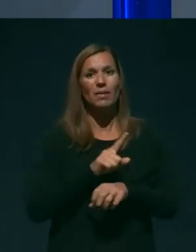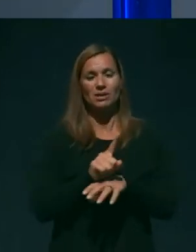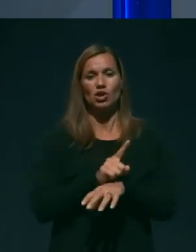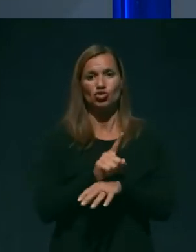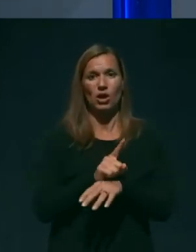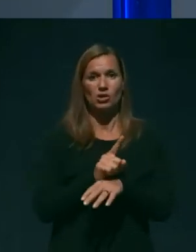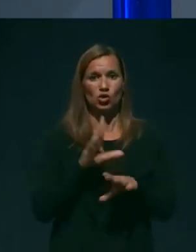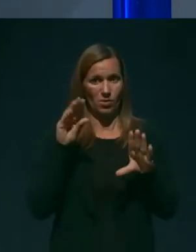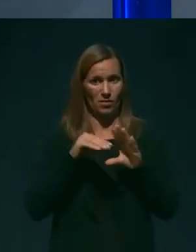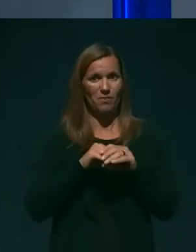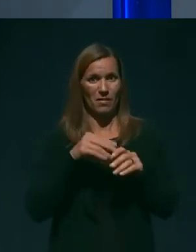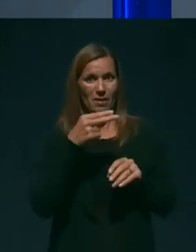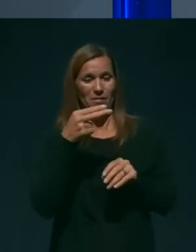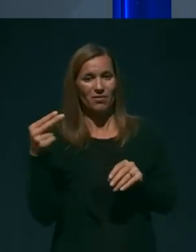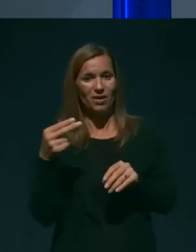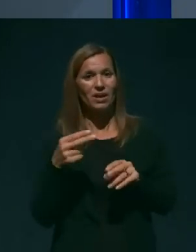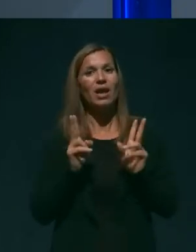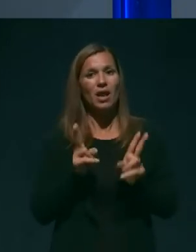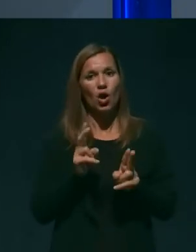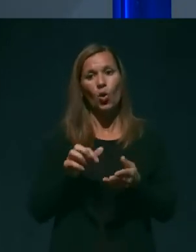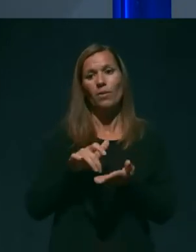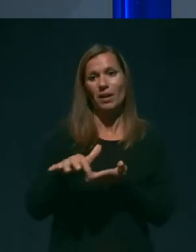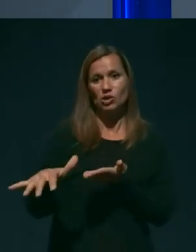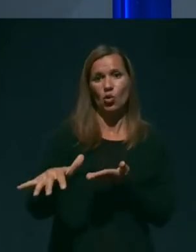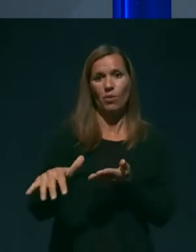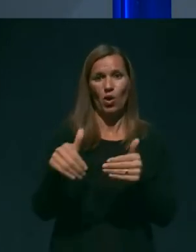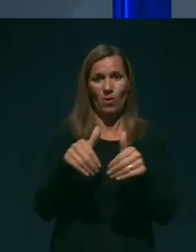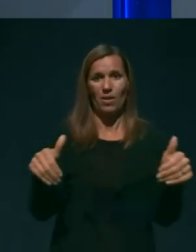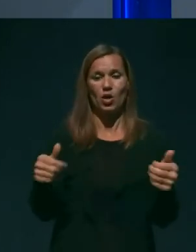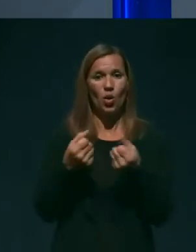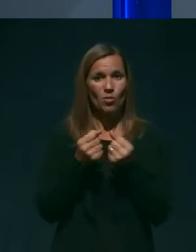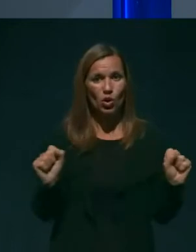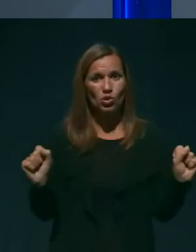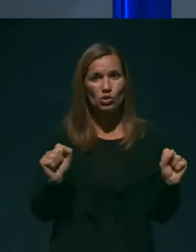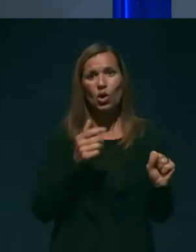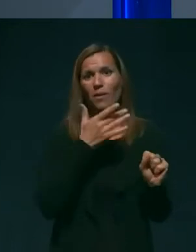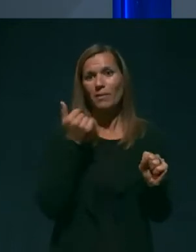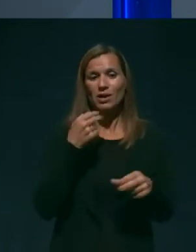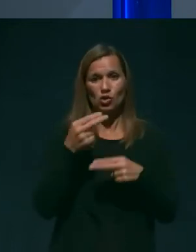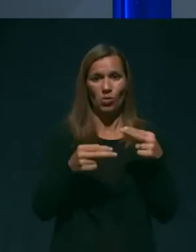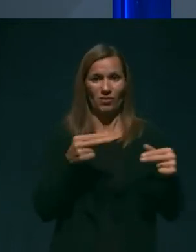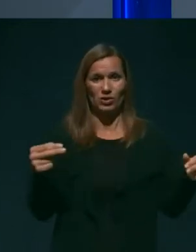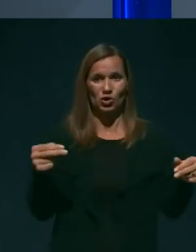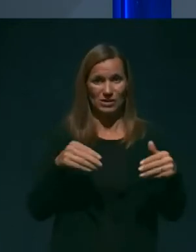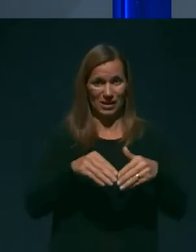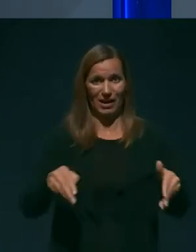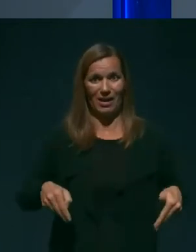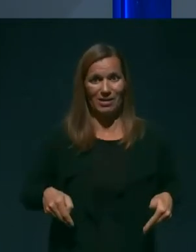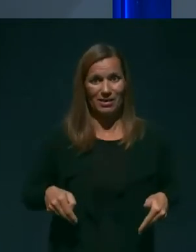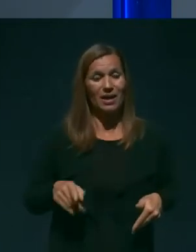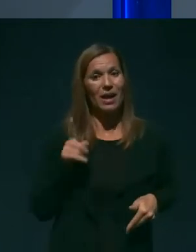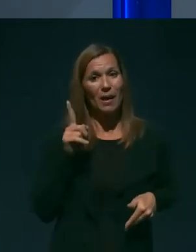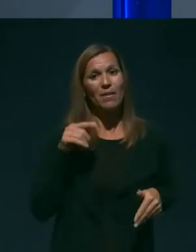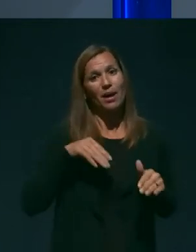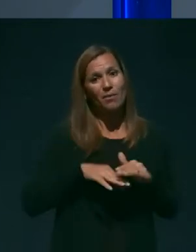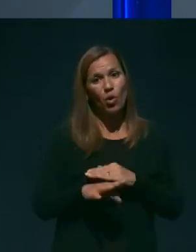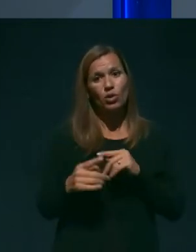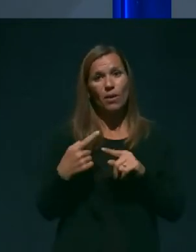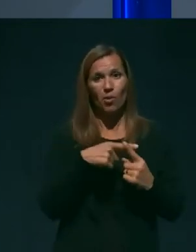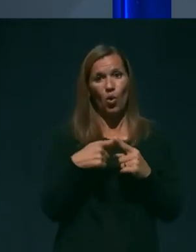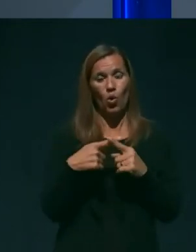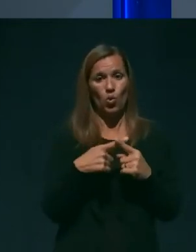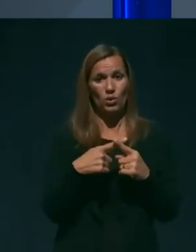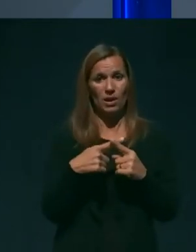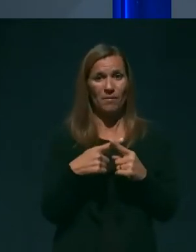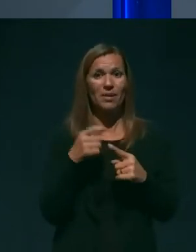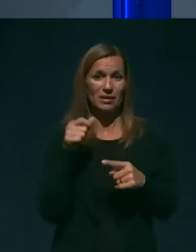lahko prestopajo mejo prosto, brez obveznosti karantene, pod pogojem enako kot pri nas, da so